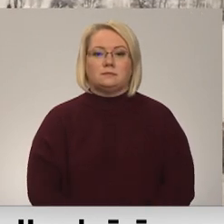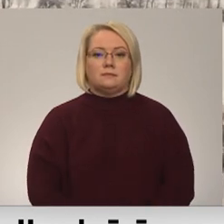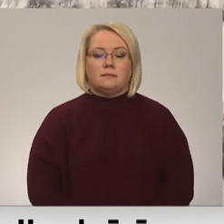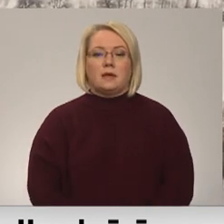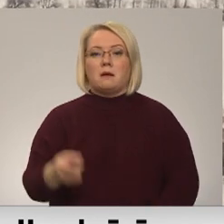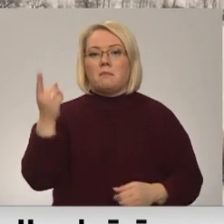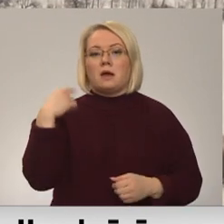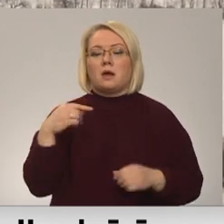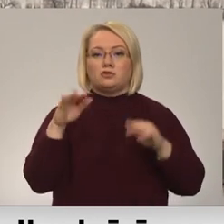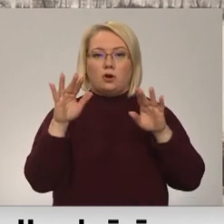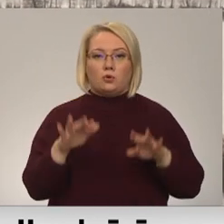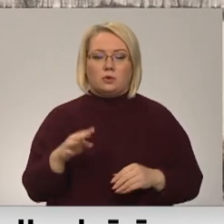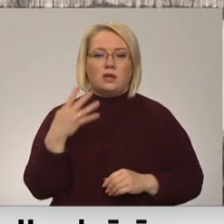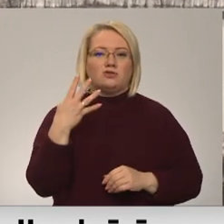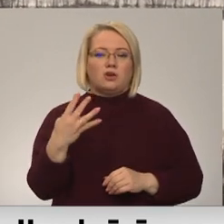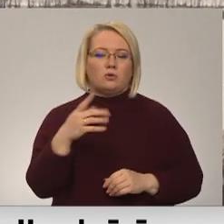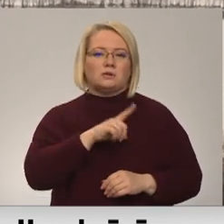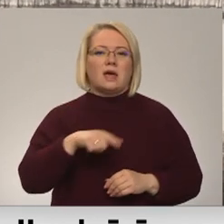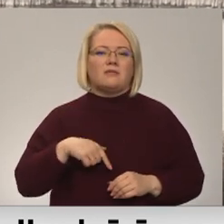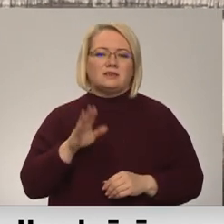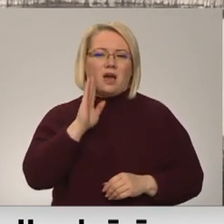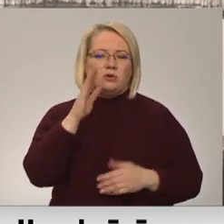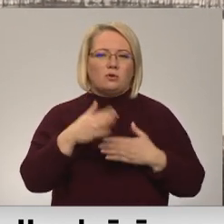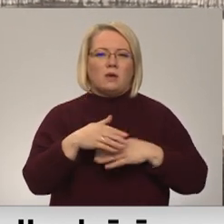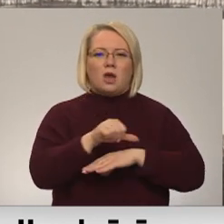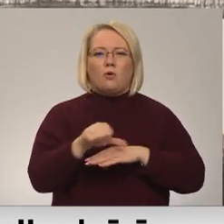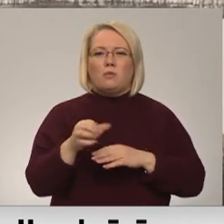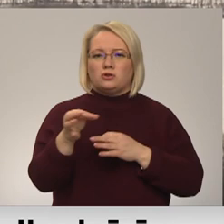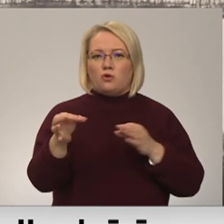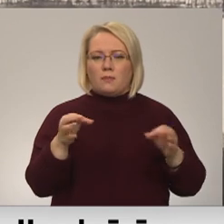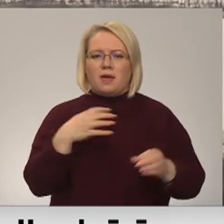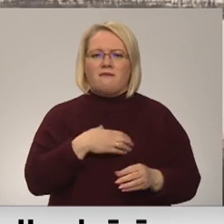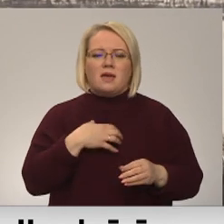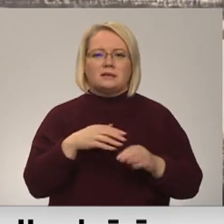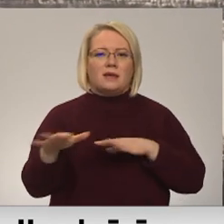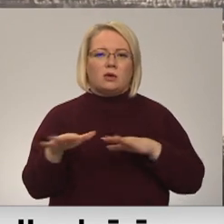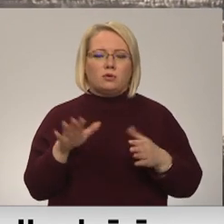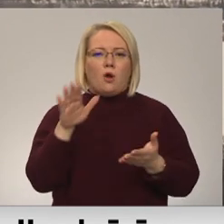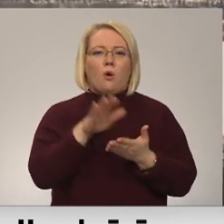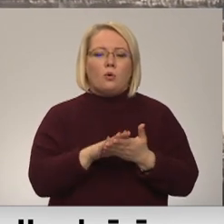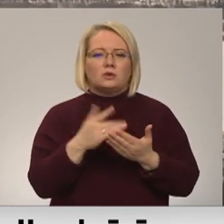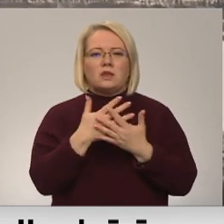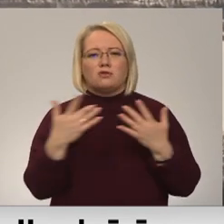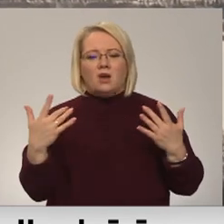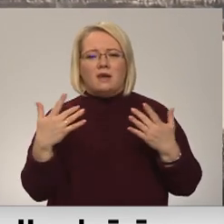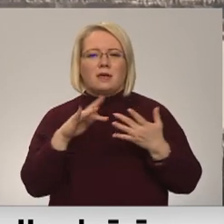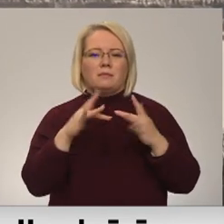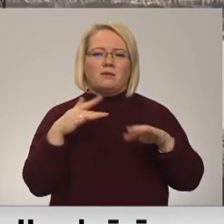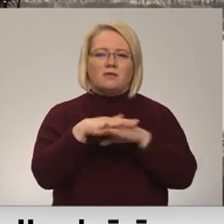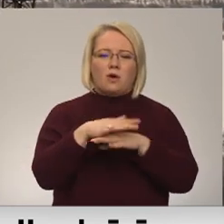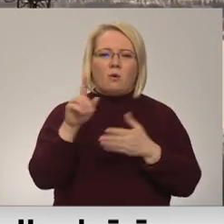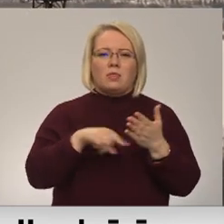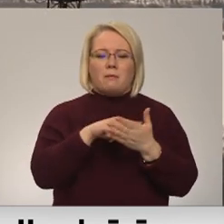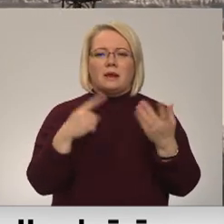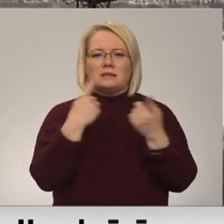Pagājušajā rudenī četros Latvijas austrumu pierobežas novados nācās reaģēt uz hibrīdu uzbrukumiem un dezinformācijas